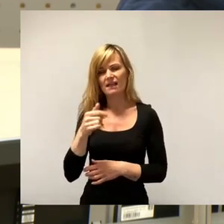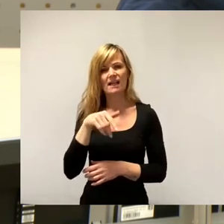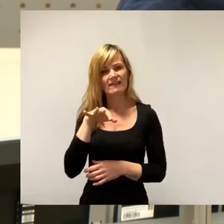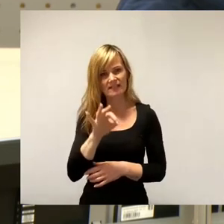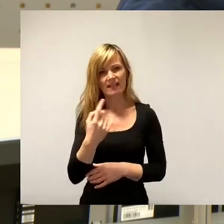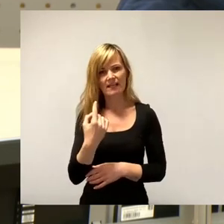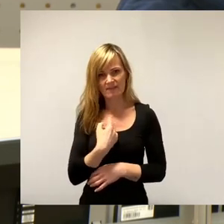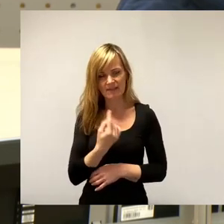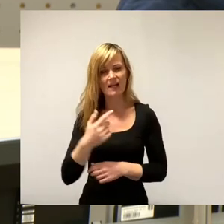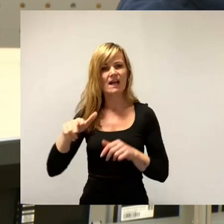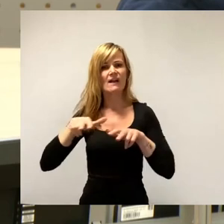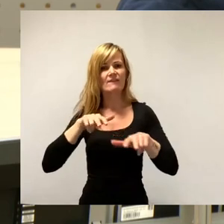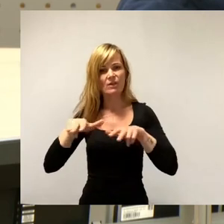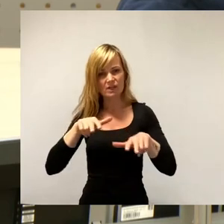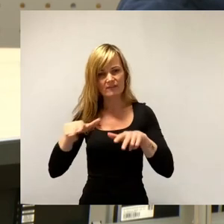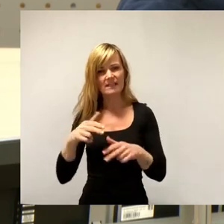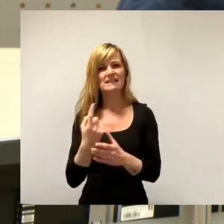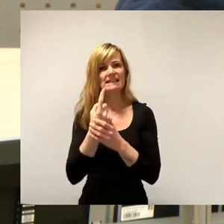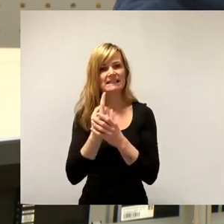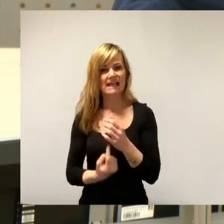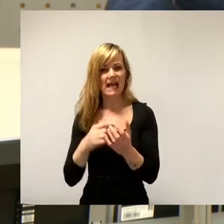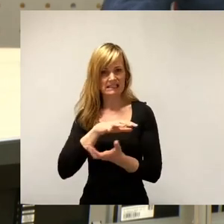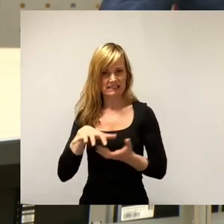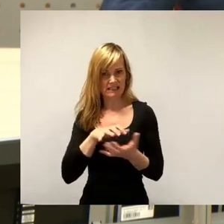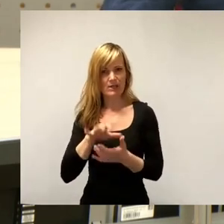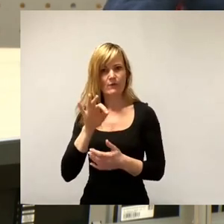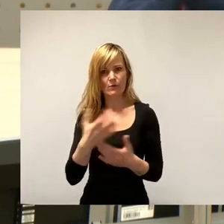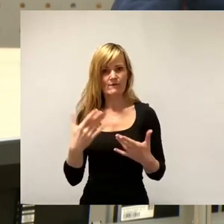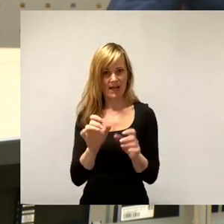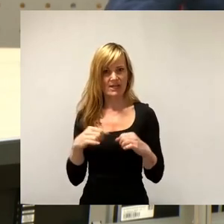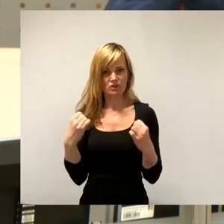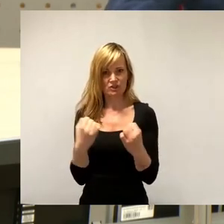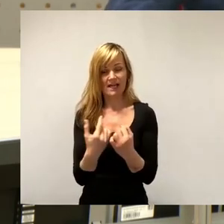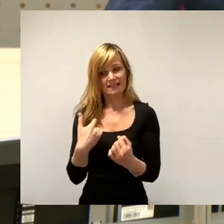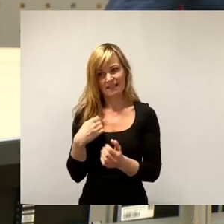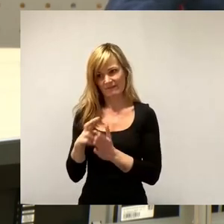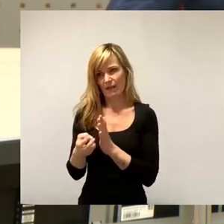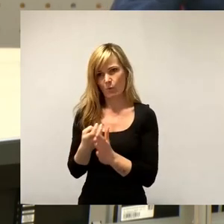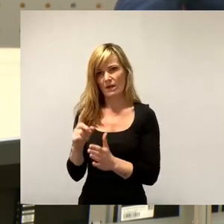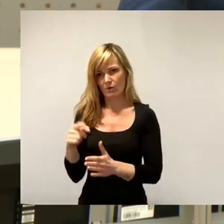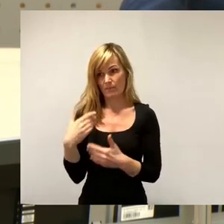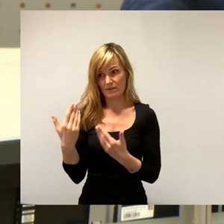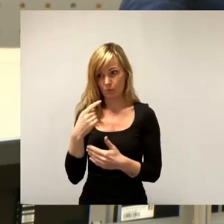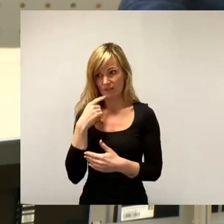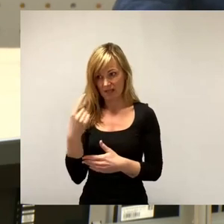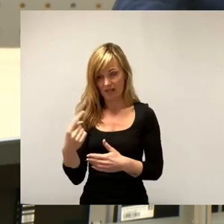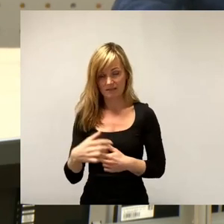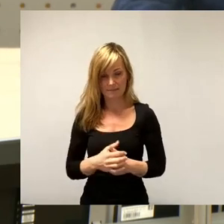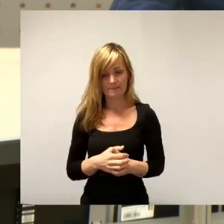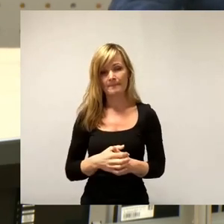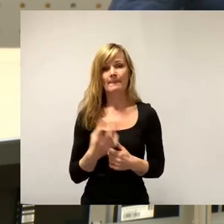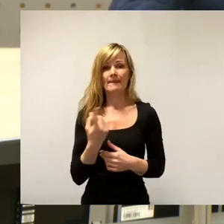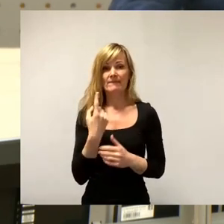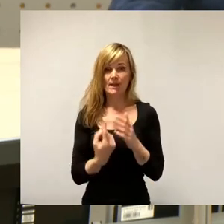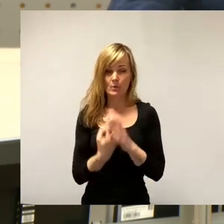Desaster für unseren Freistaat. Ich wiederhole es gerne noch mal. Wir haben die höchsten Strompreise in